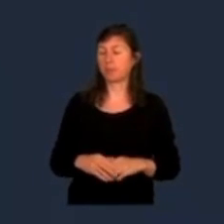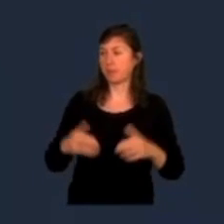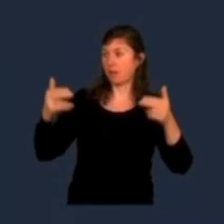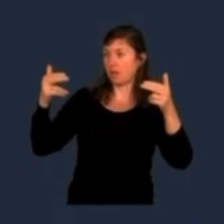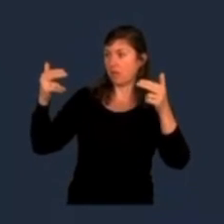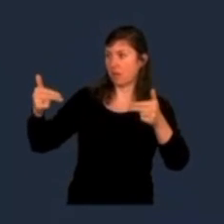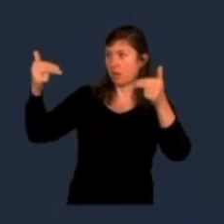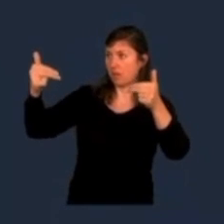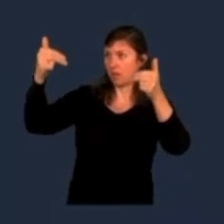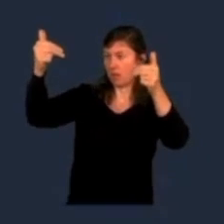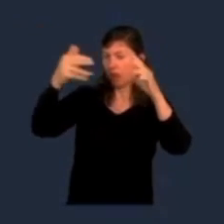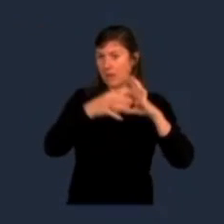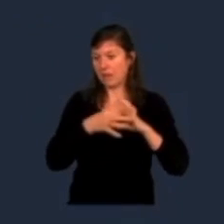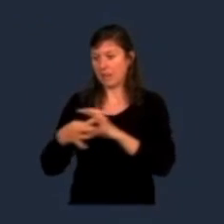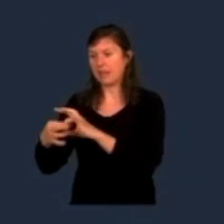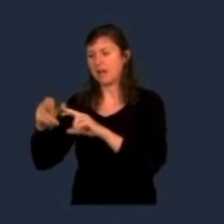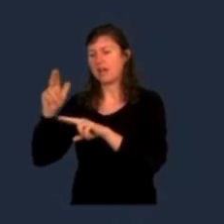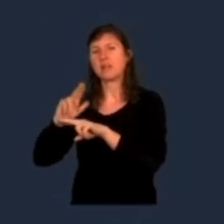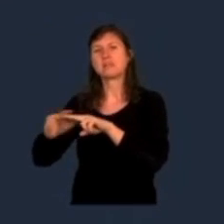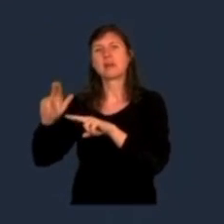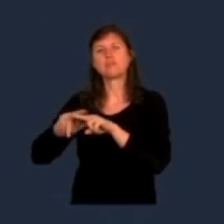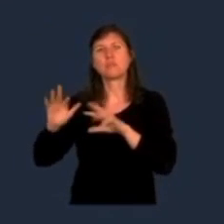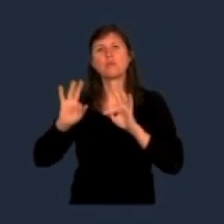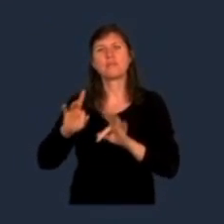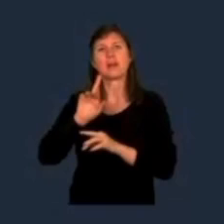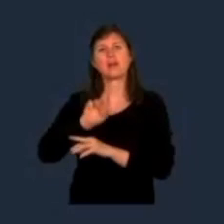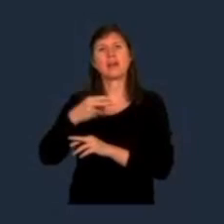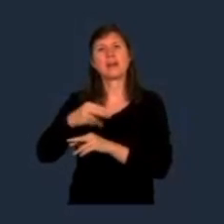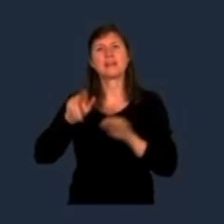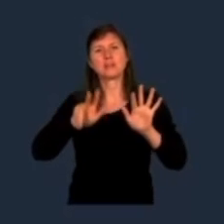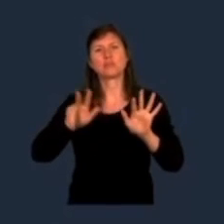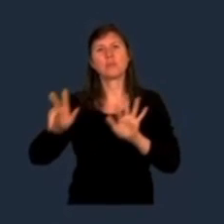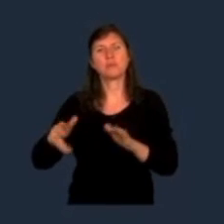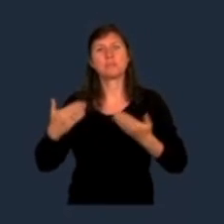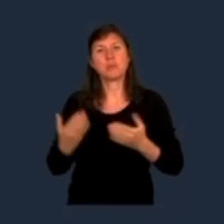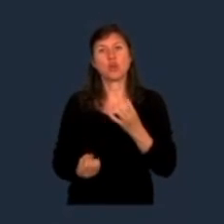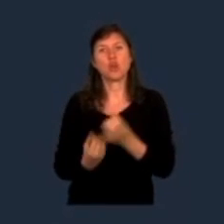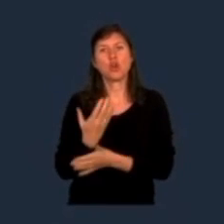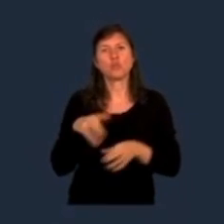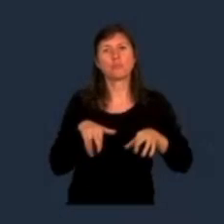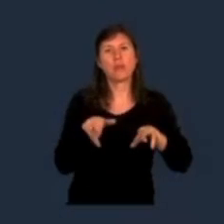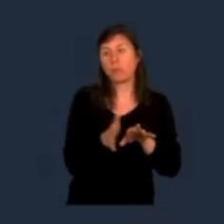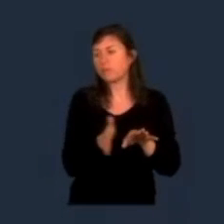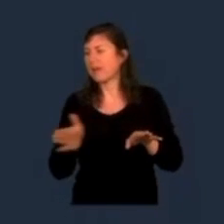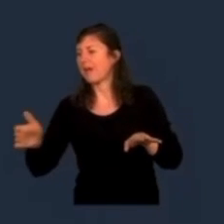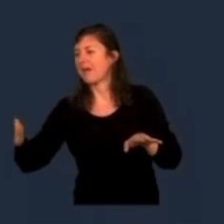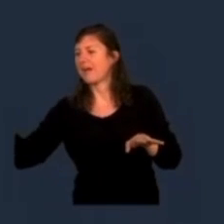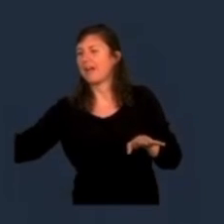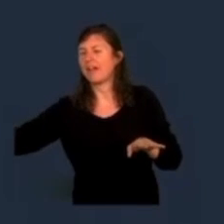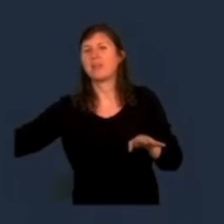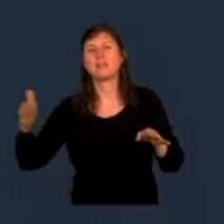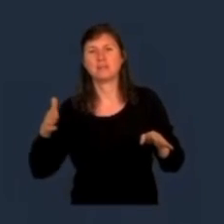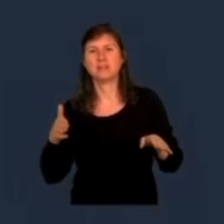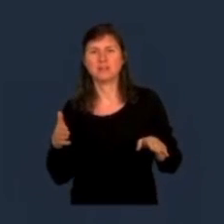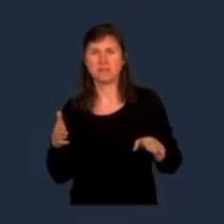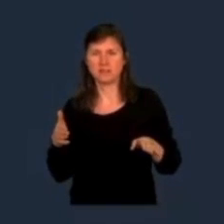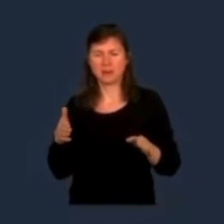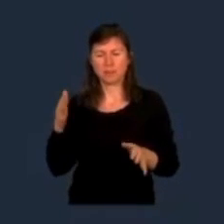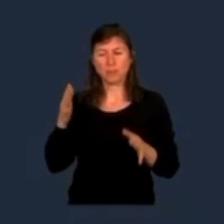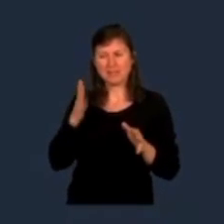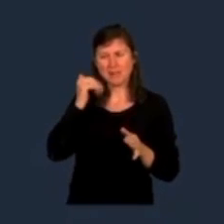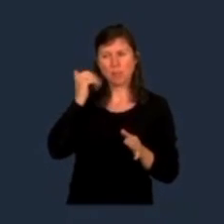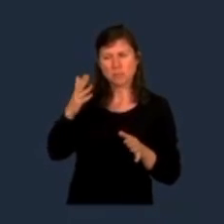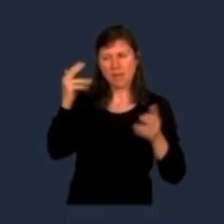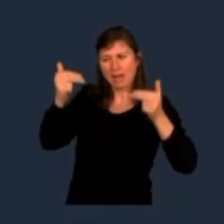un lien avec les travaux de la déviation de la RN88 et des potentielles protestations qu'elles provoqueraient seraient des mauvaises